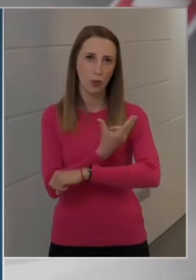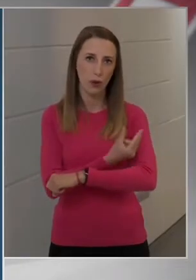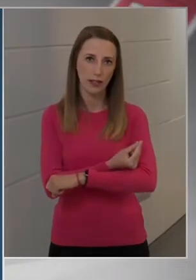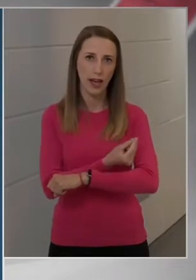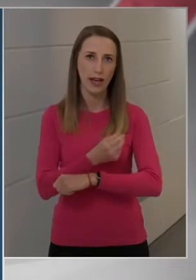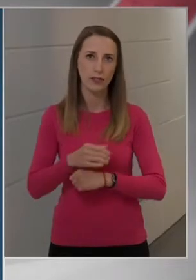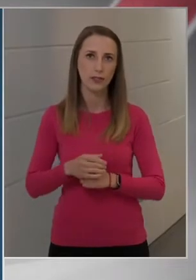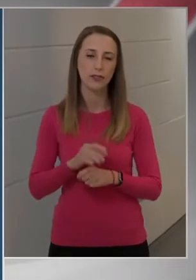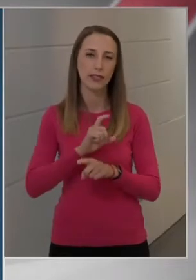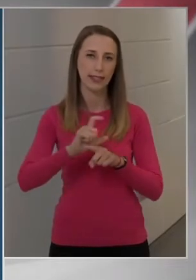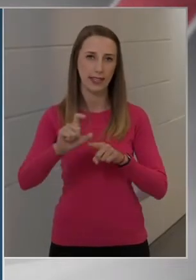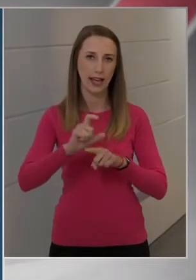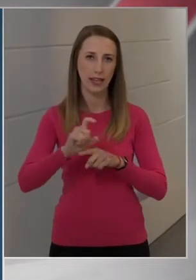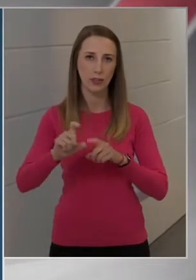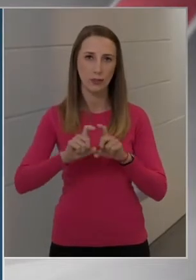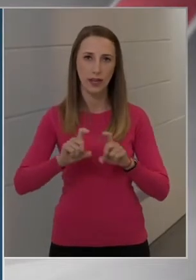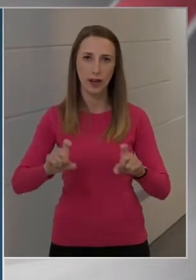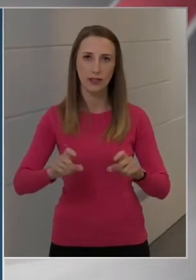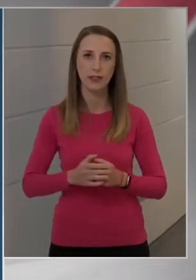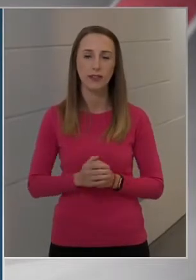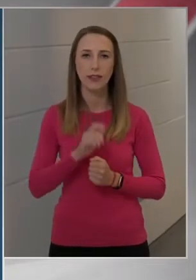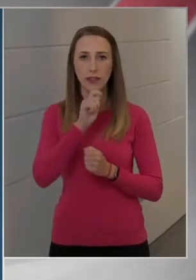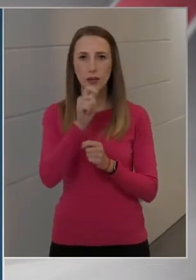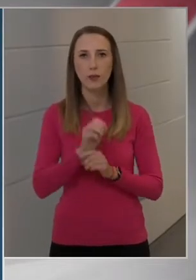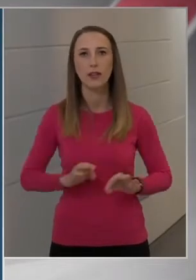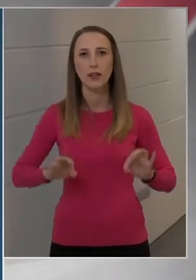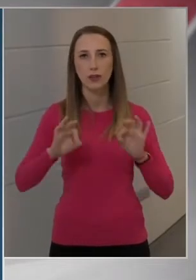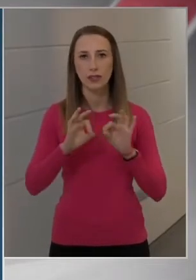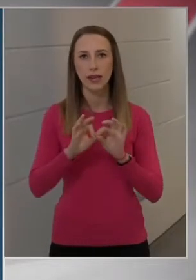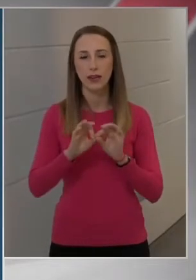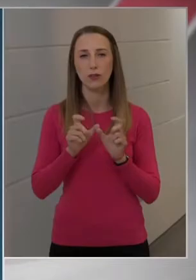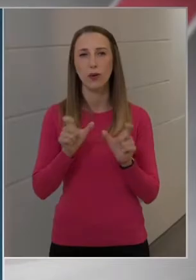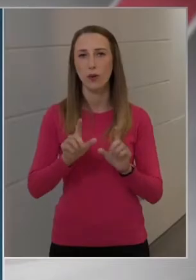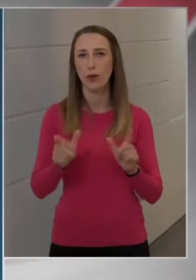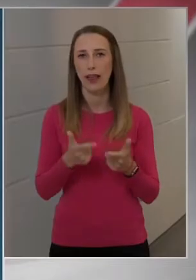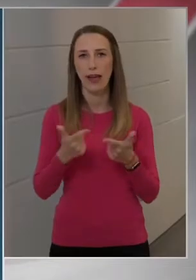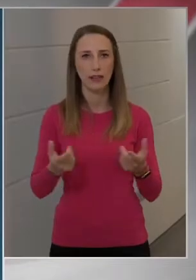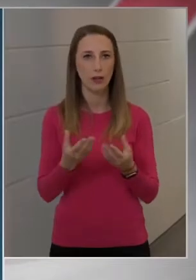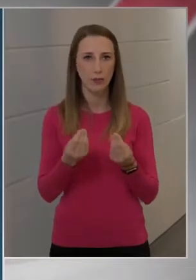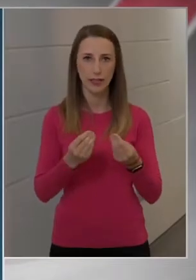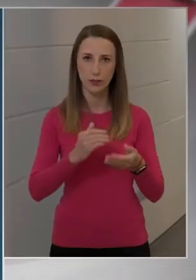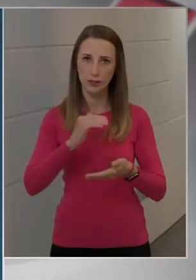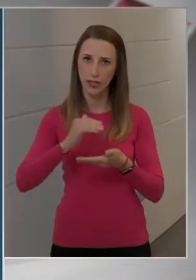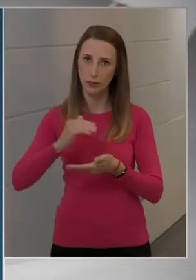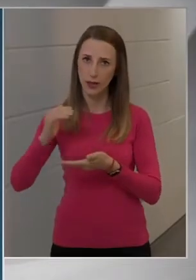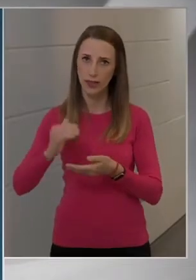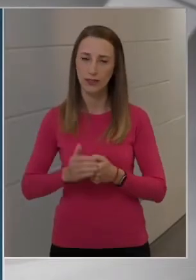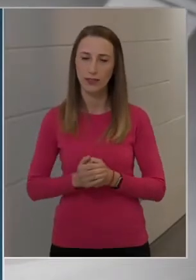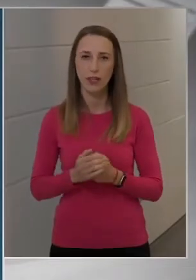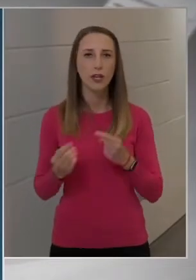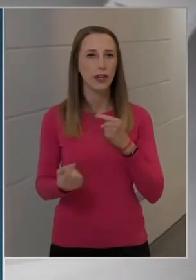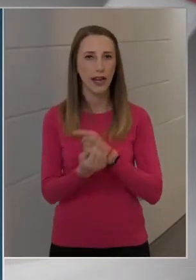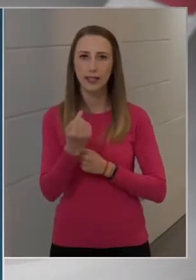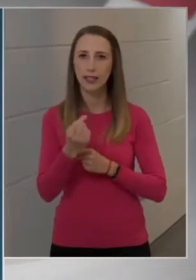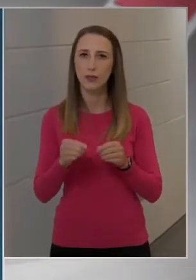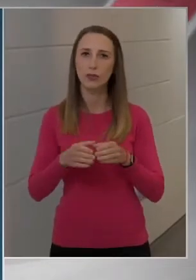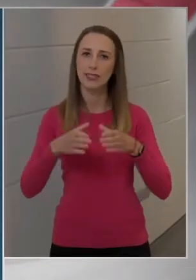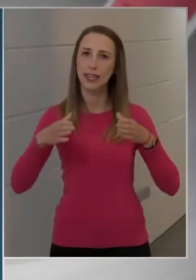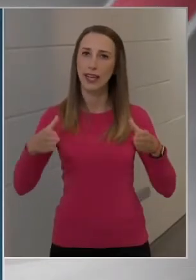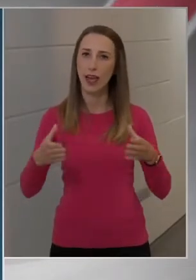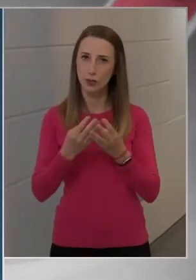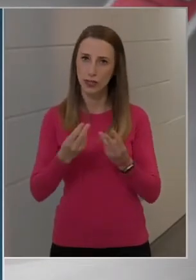hiánya miatt. Míg Magyarországon ez korlátlan mennyiségben és rendkívül széles